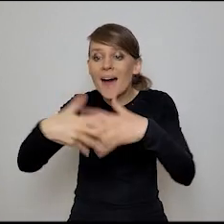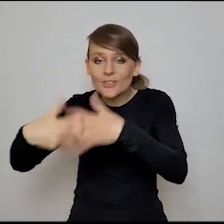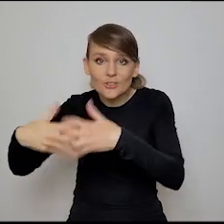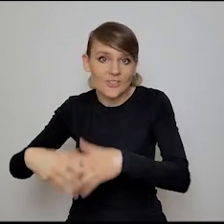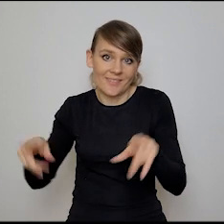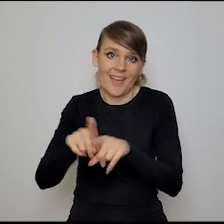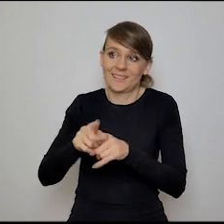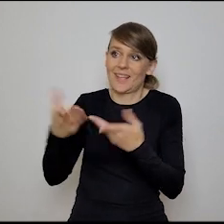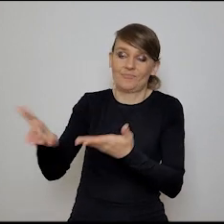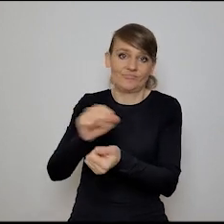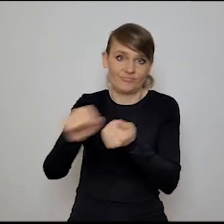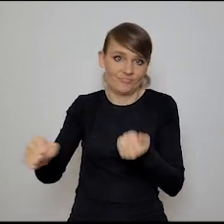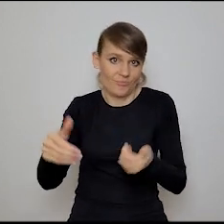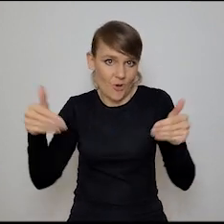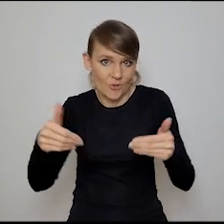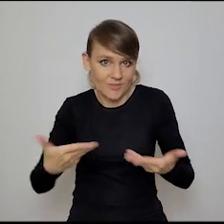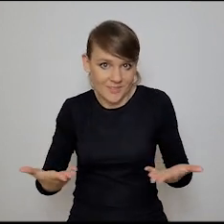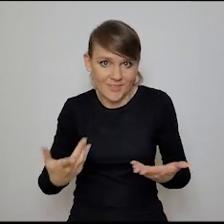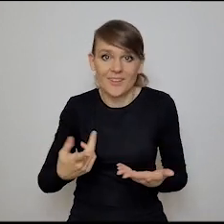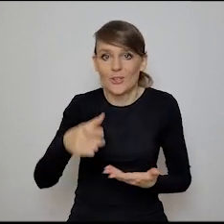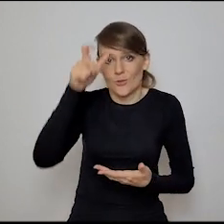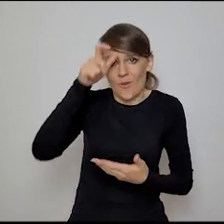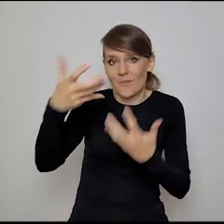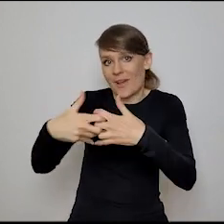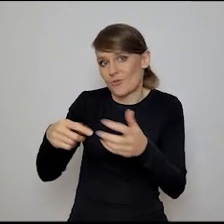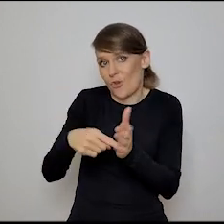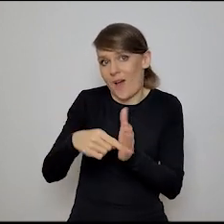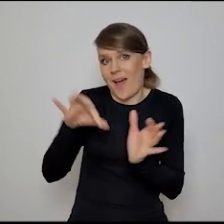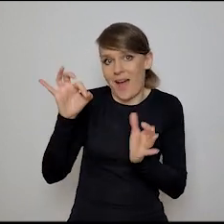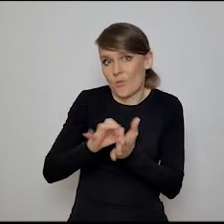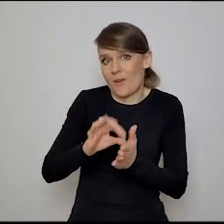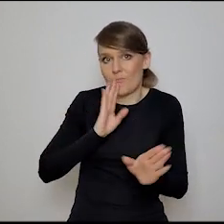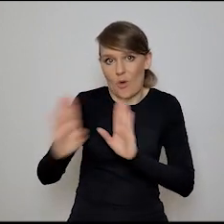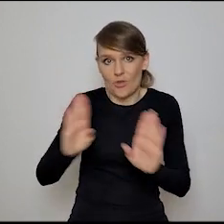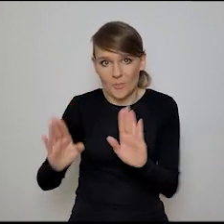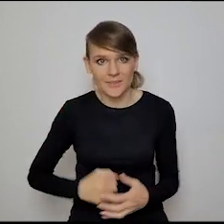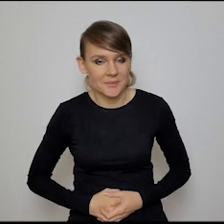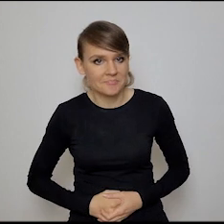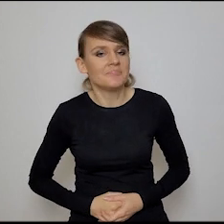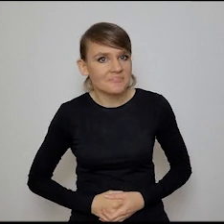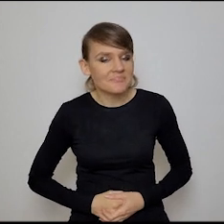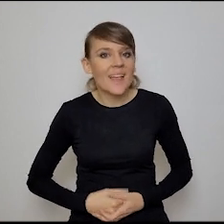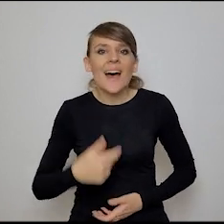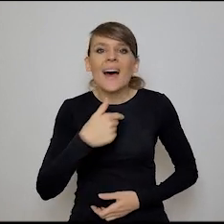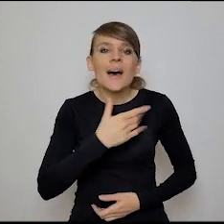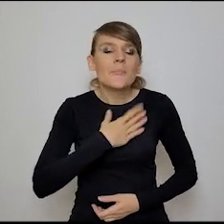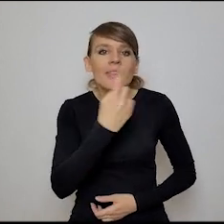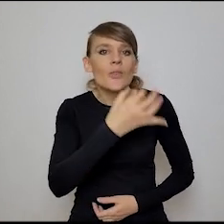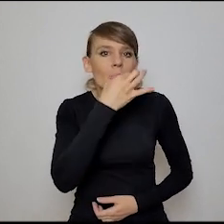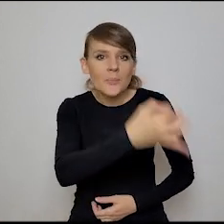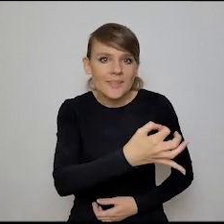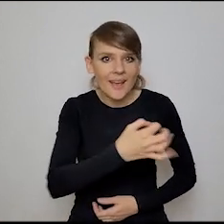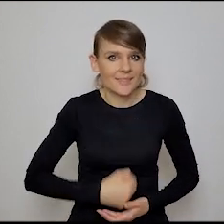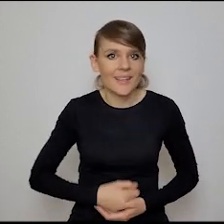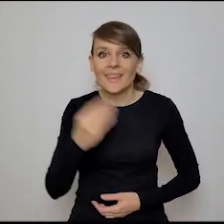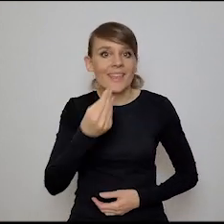takosz, po prostu. Tym jesteśmy do siebie bardzo podobni, moim zdaniem akurat. Wiesz co, bo ja mam do ciebie takie, właściwie jedno pytanie, którego dzisiaj